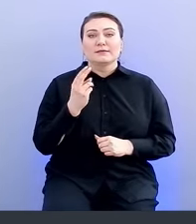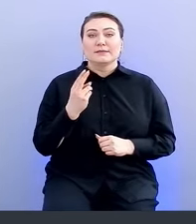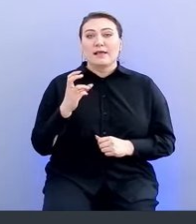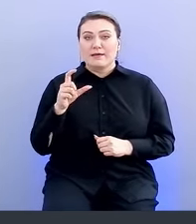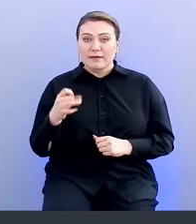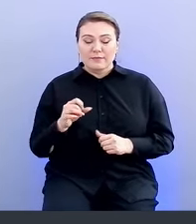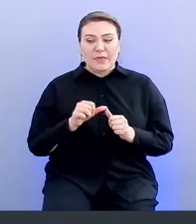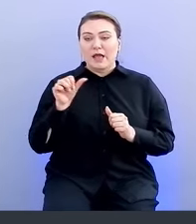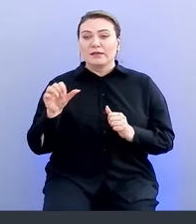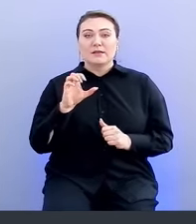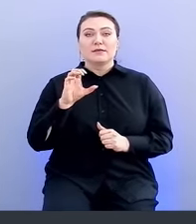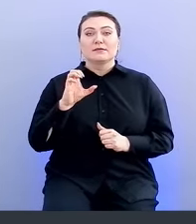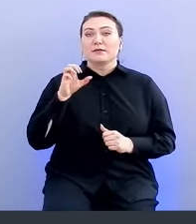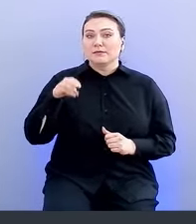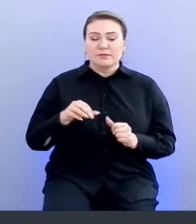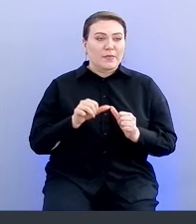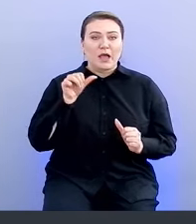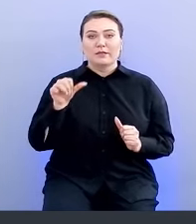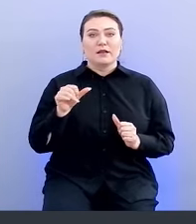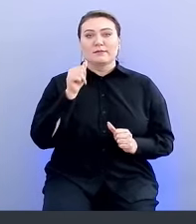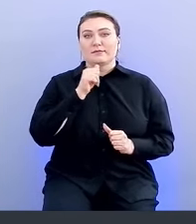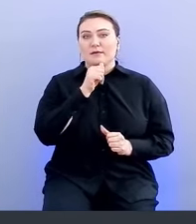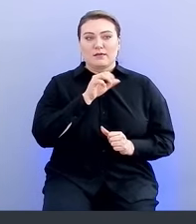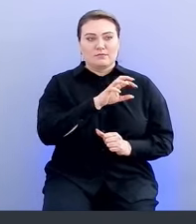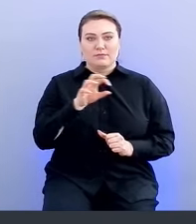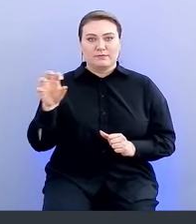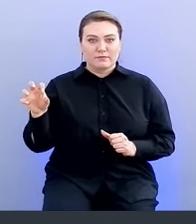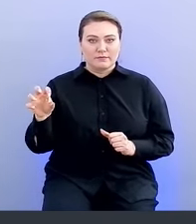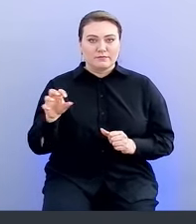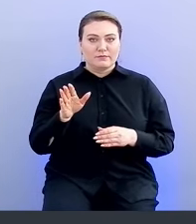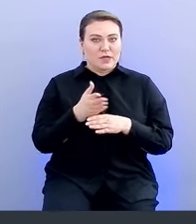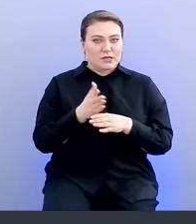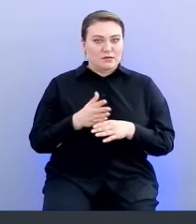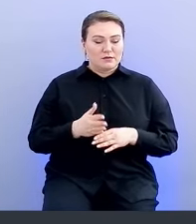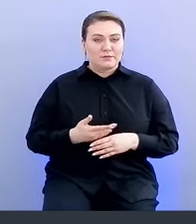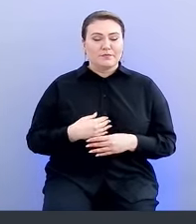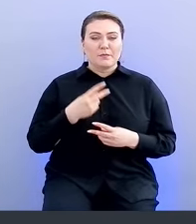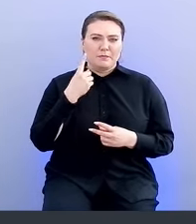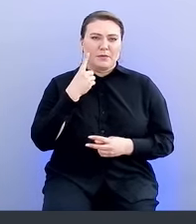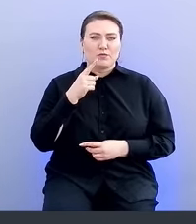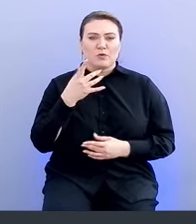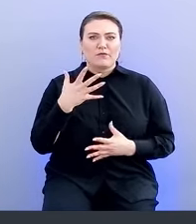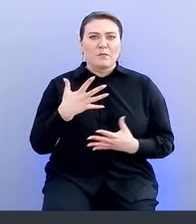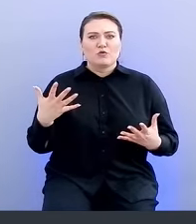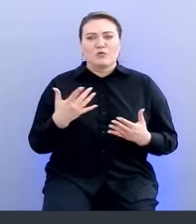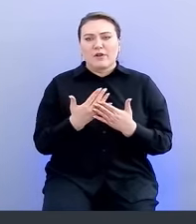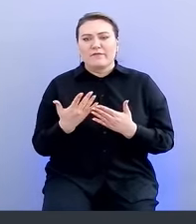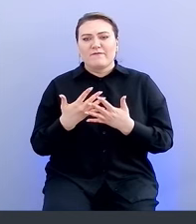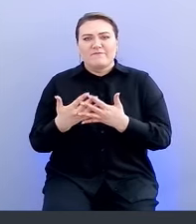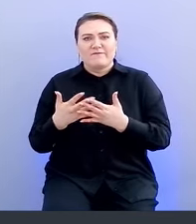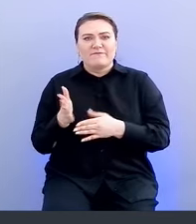Отдельно это SAST и отдельно это секреты. Понятно, что тут мы не увидим большое количество фильтров,